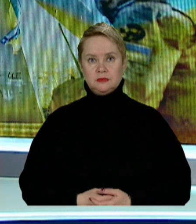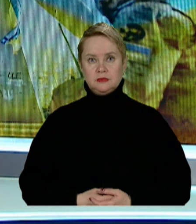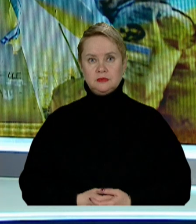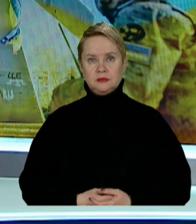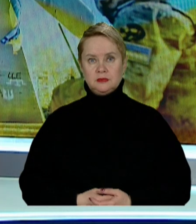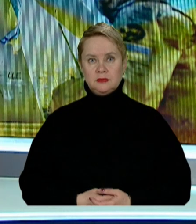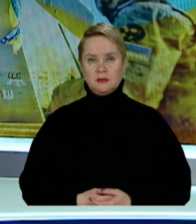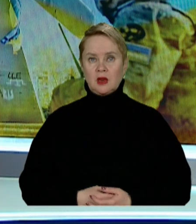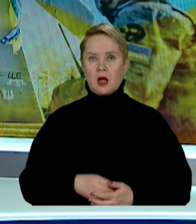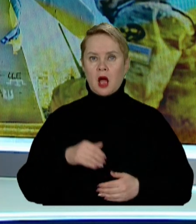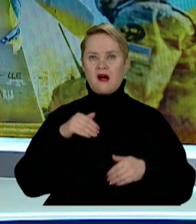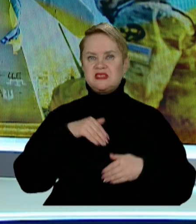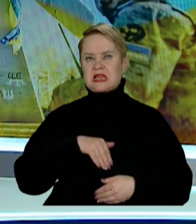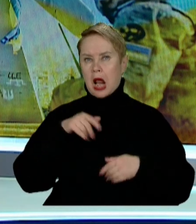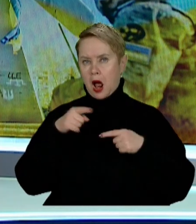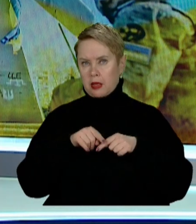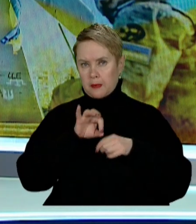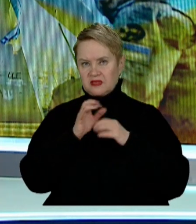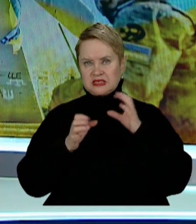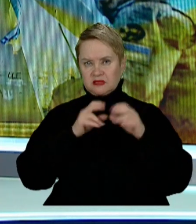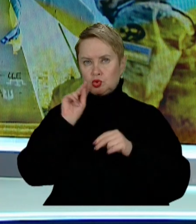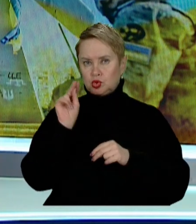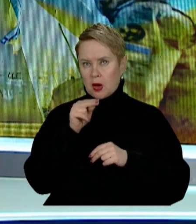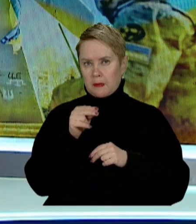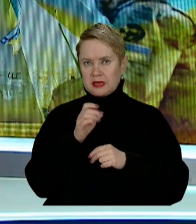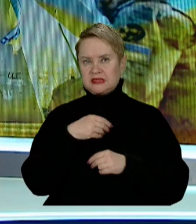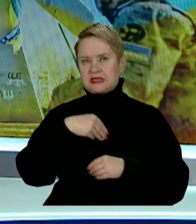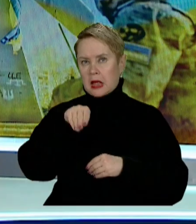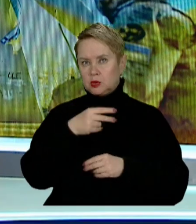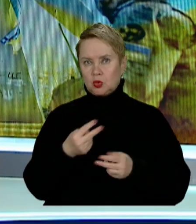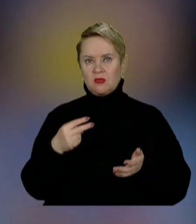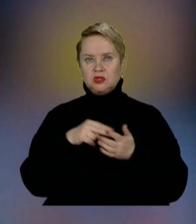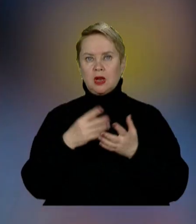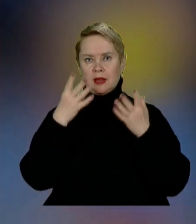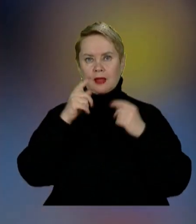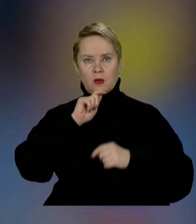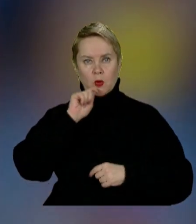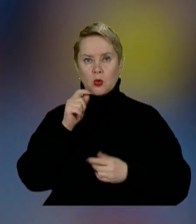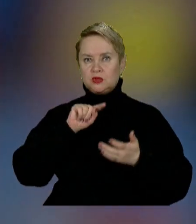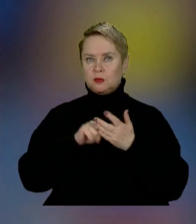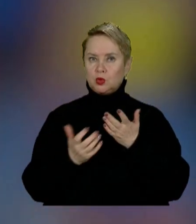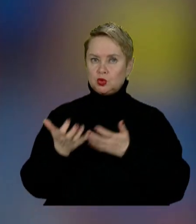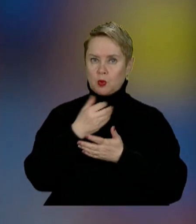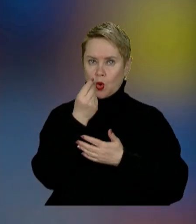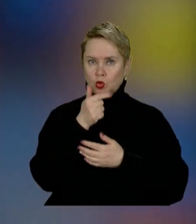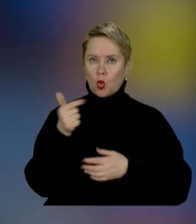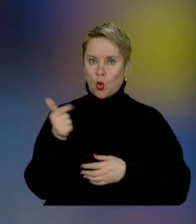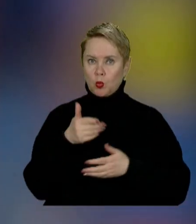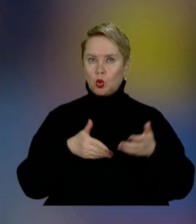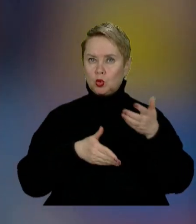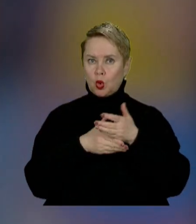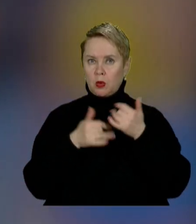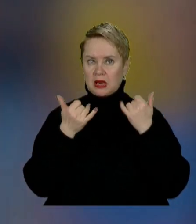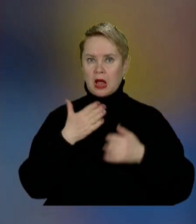В Австралії під час проведення Всесвітнього чемпіонату з тенісу влаштувала День України з метою збору коштів на гуманітарну